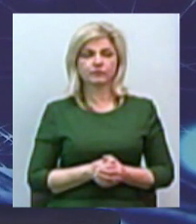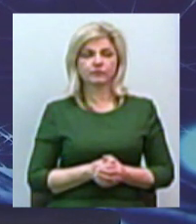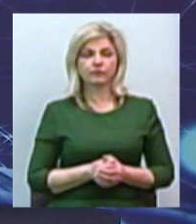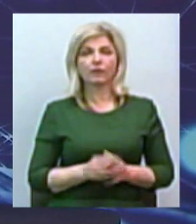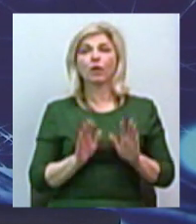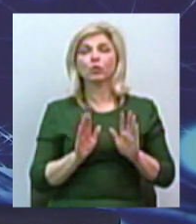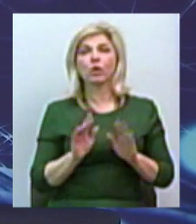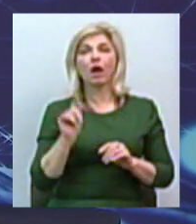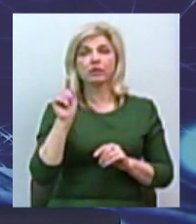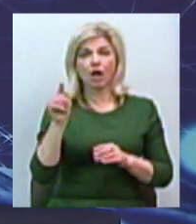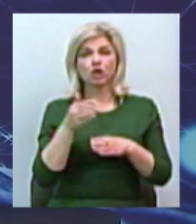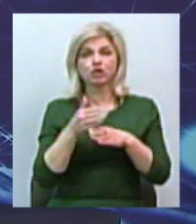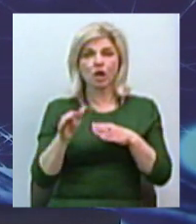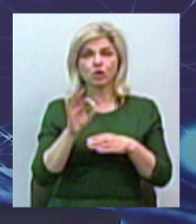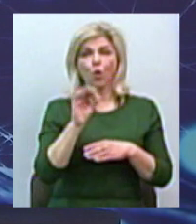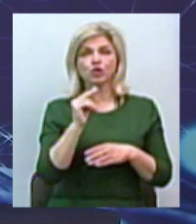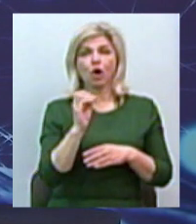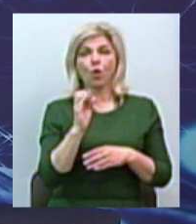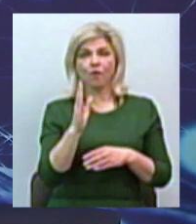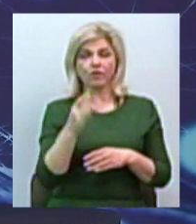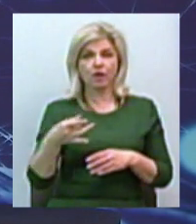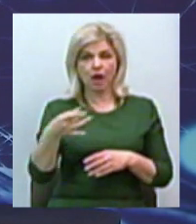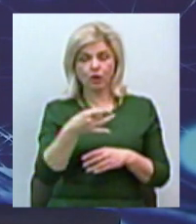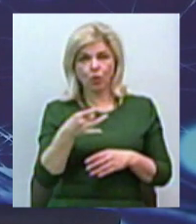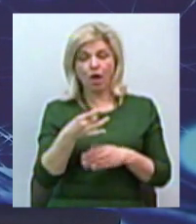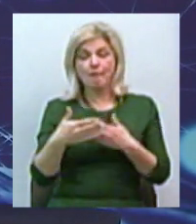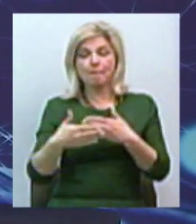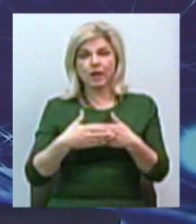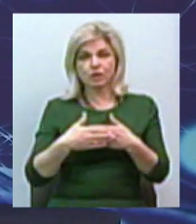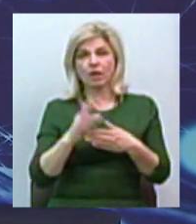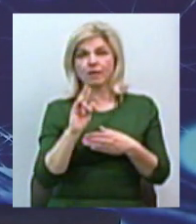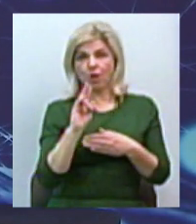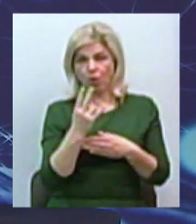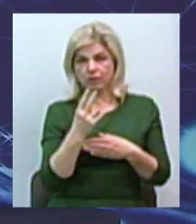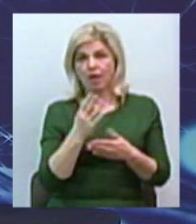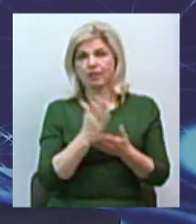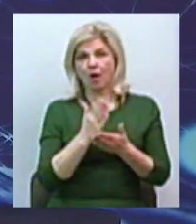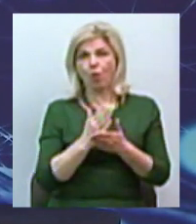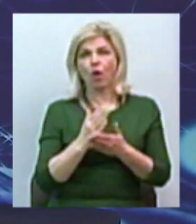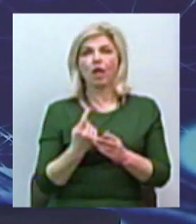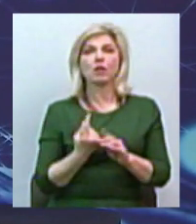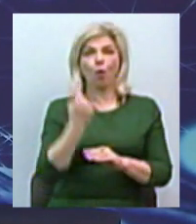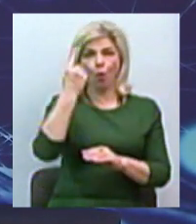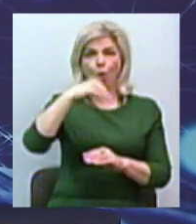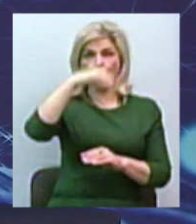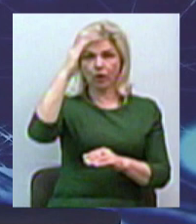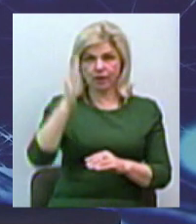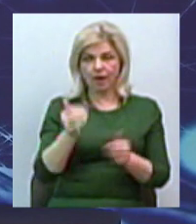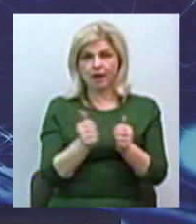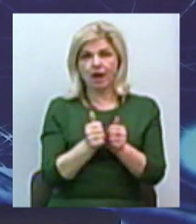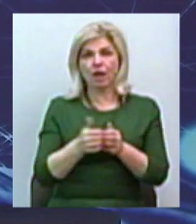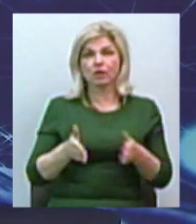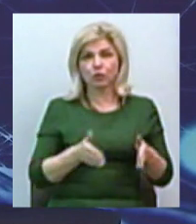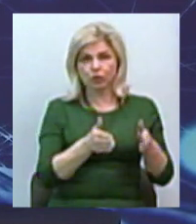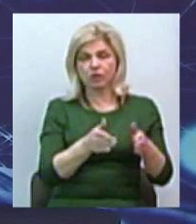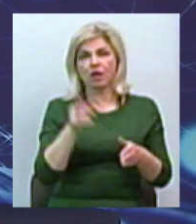частина Очаківського району, яка ближче до міста Миколаєва, знаходиться на горі, ближче до траси. От вона і